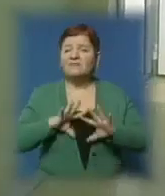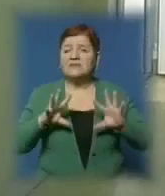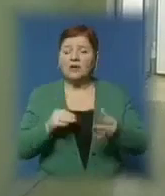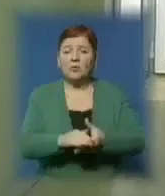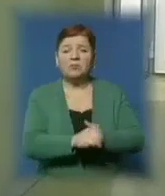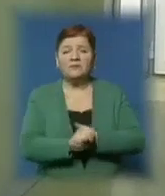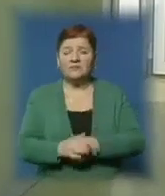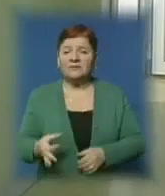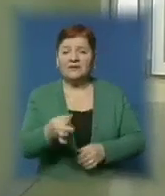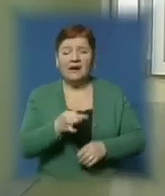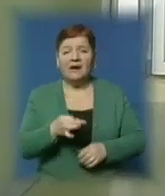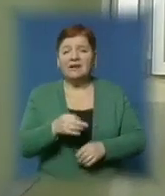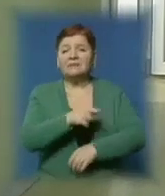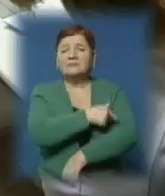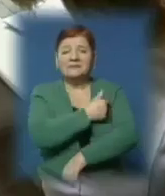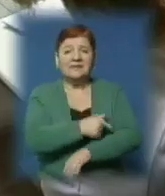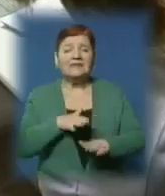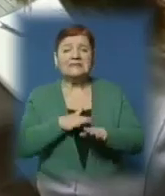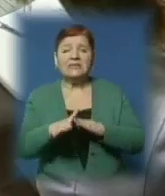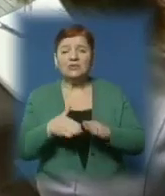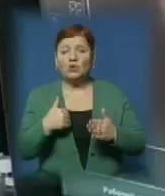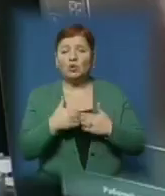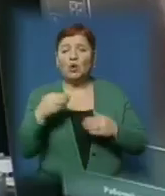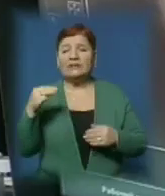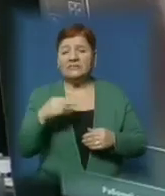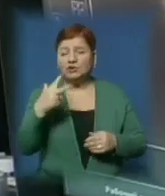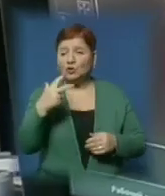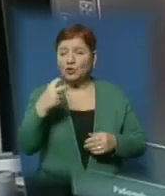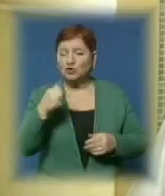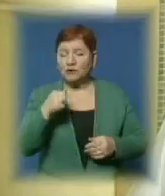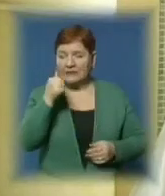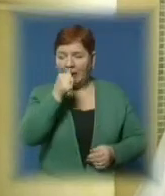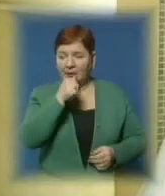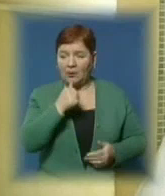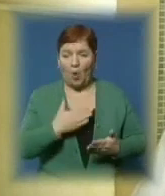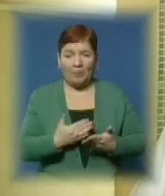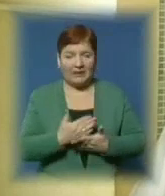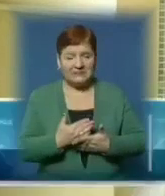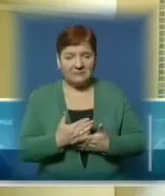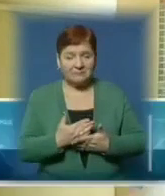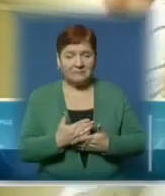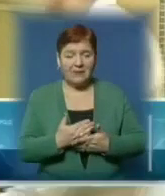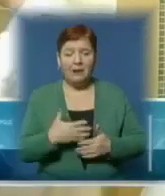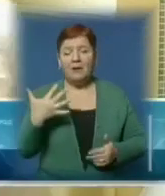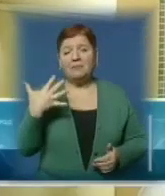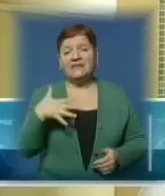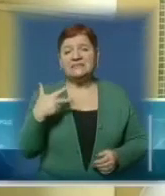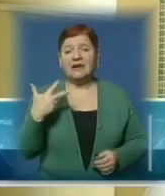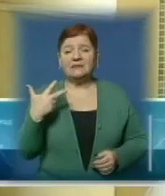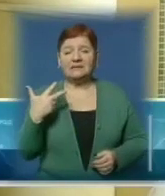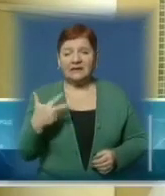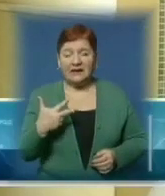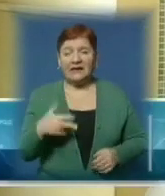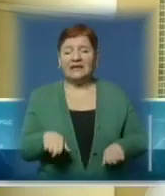обласного клінічного онкодиспансеру здійснює до 1300 операцій на рік. Ми робимо близько 50-70